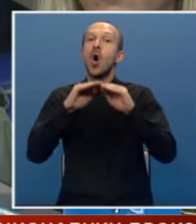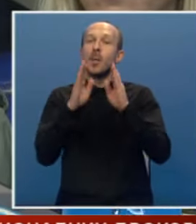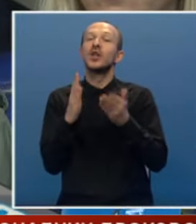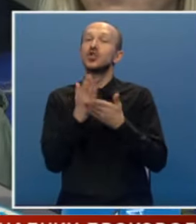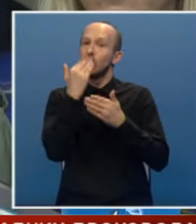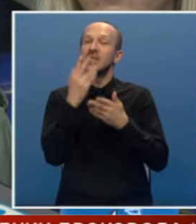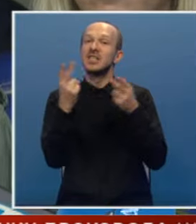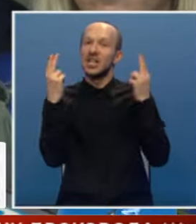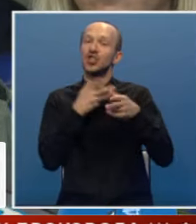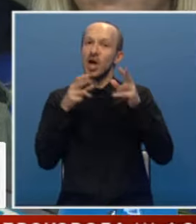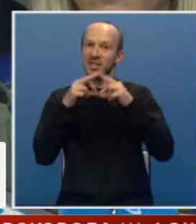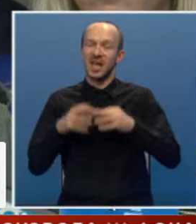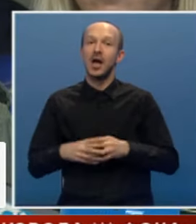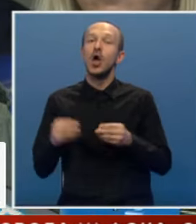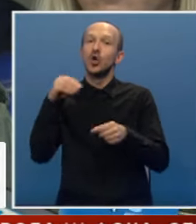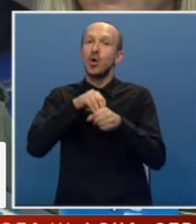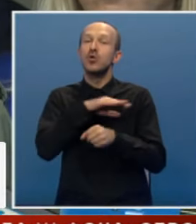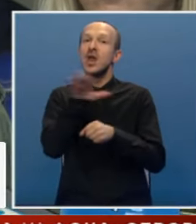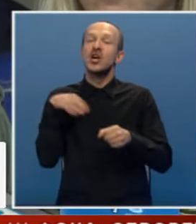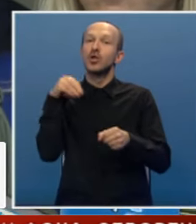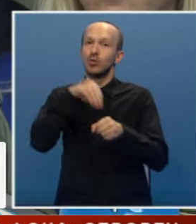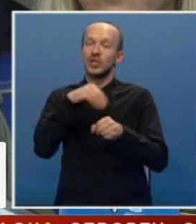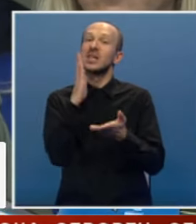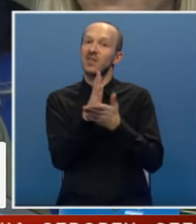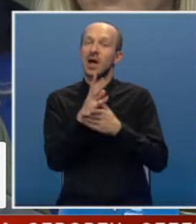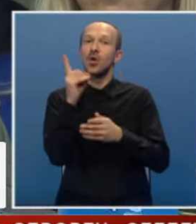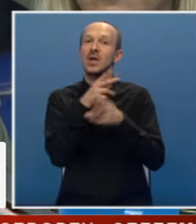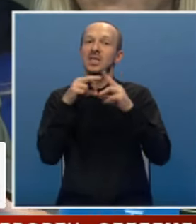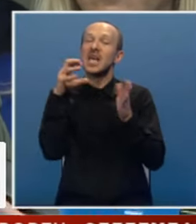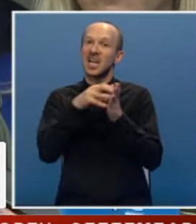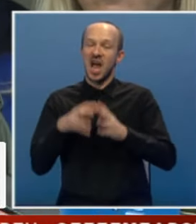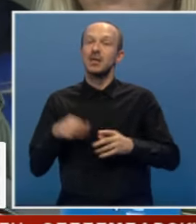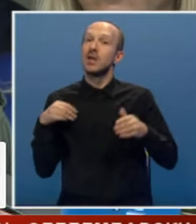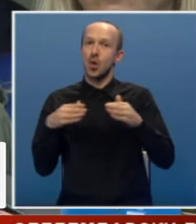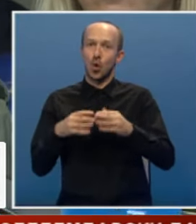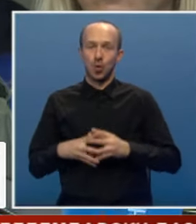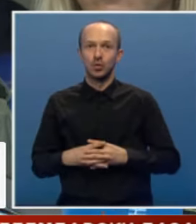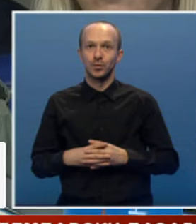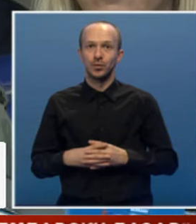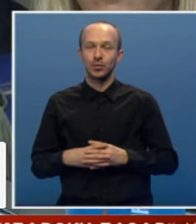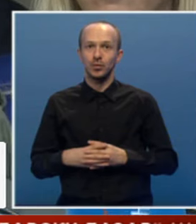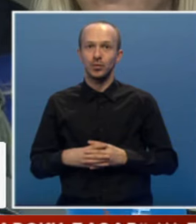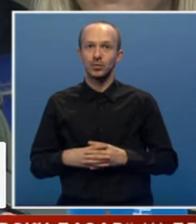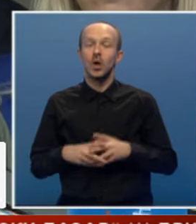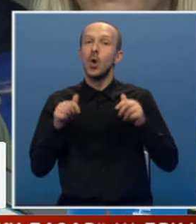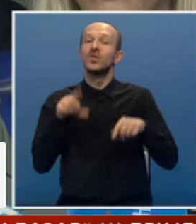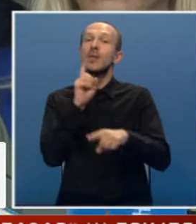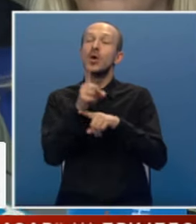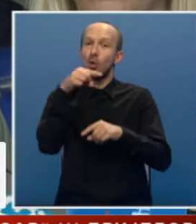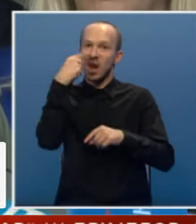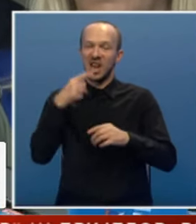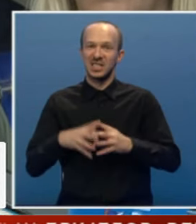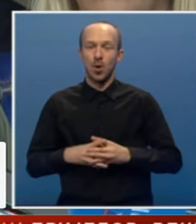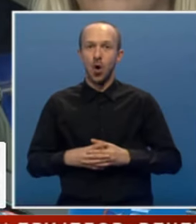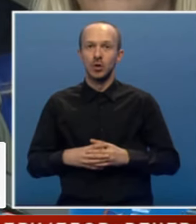značajan za dopunu i našeg budžeta, svakako i za grad Banja Luku. Ovdje moram da naglasim